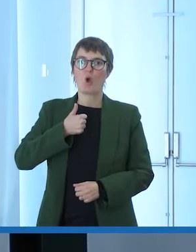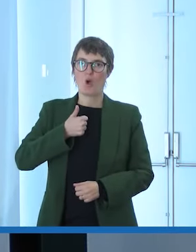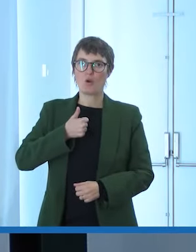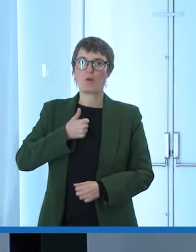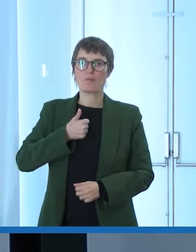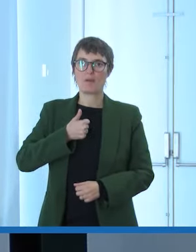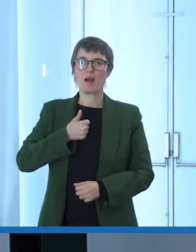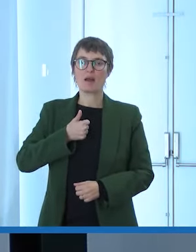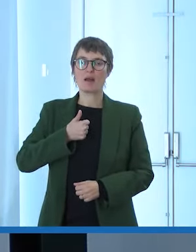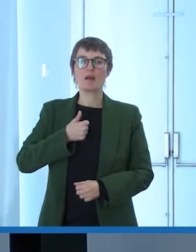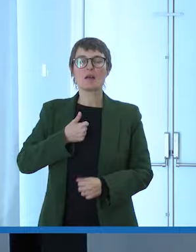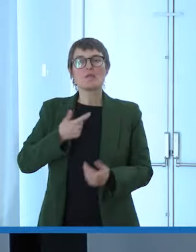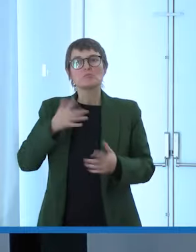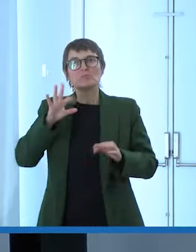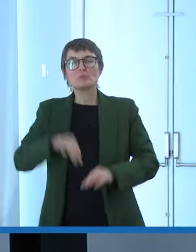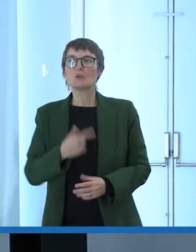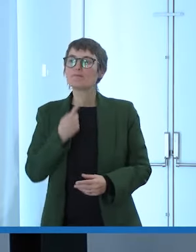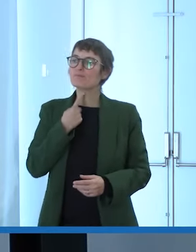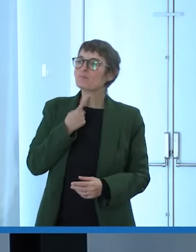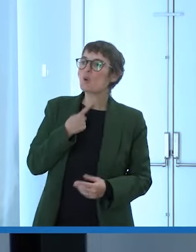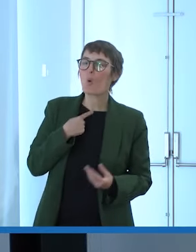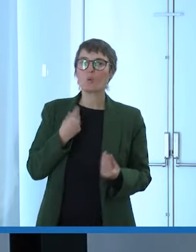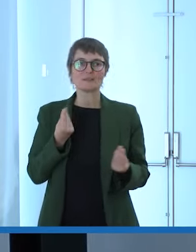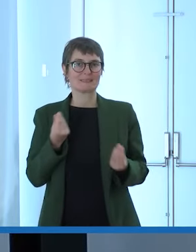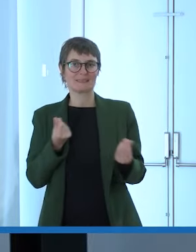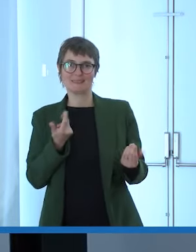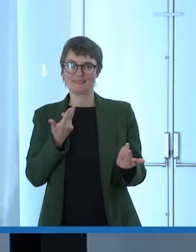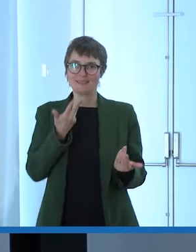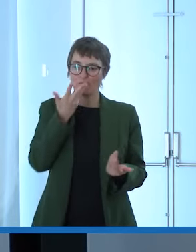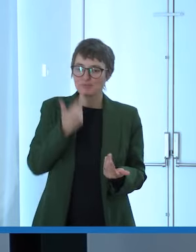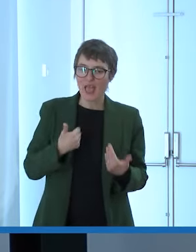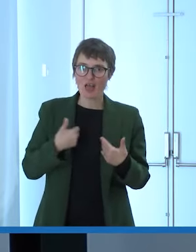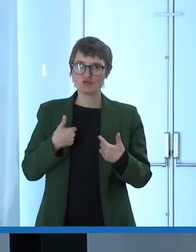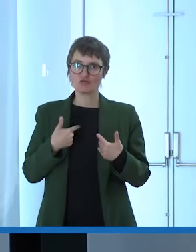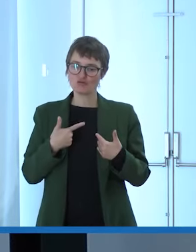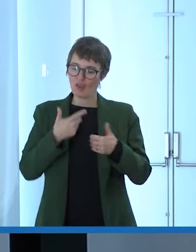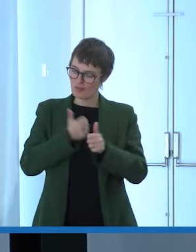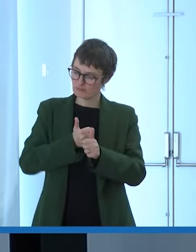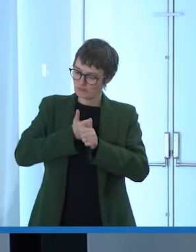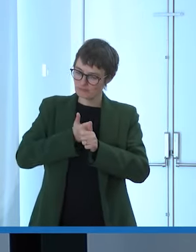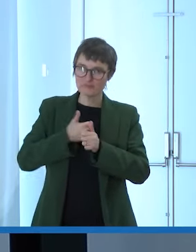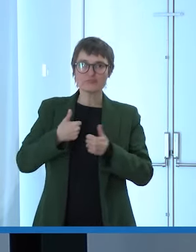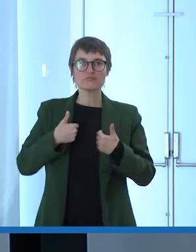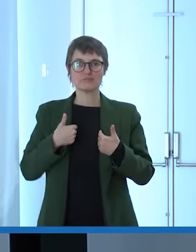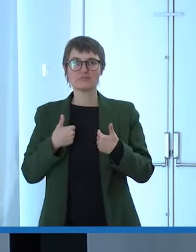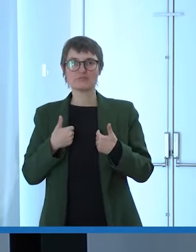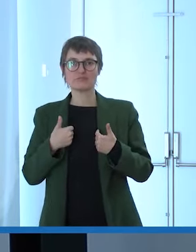gusti i propri piaceri costruendosi una